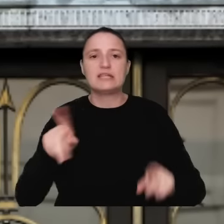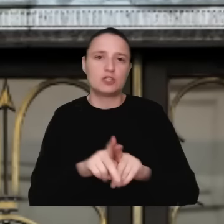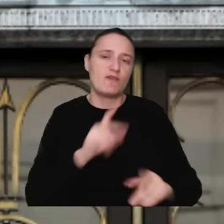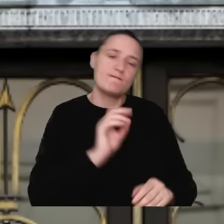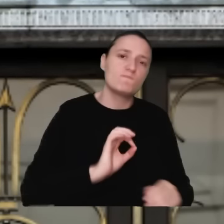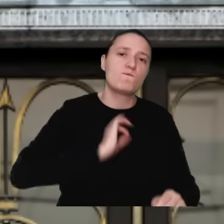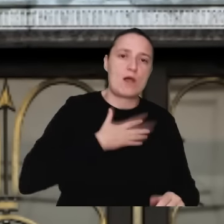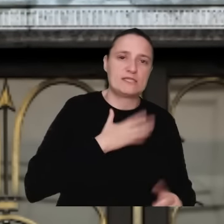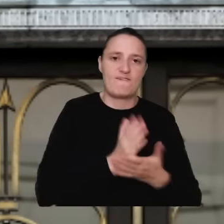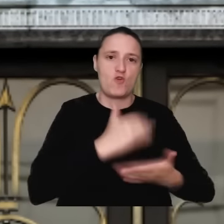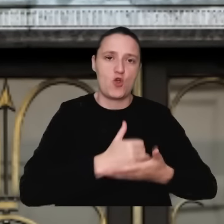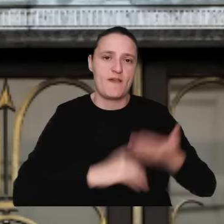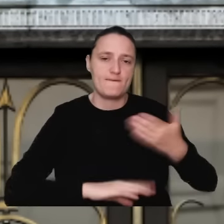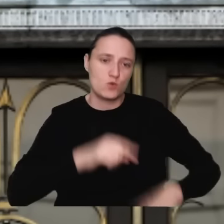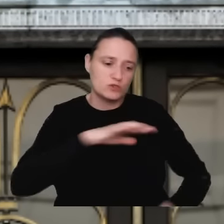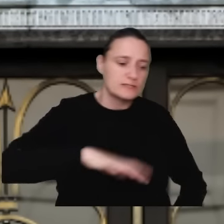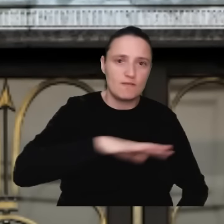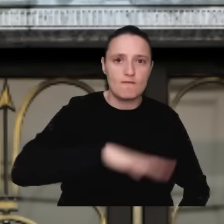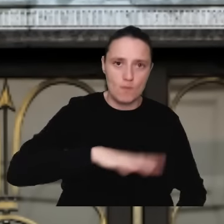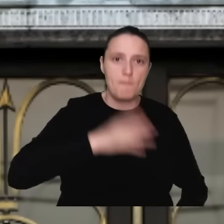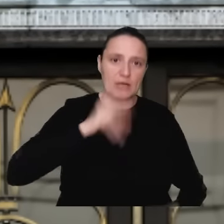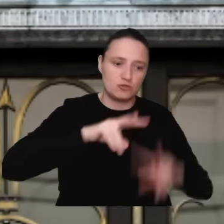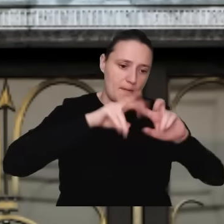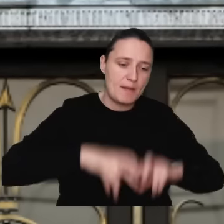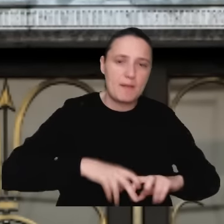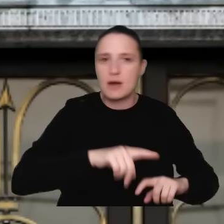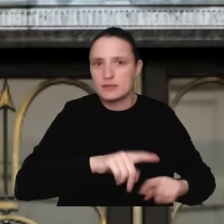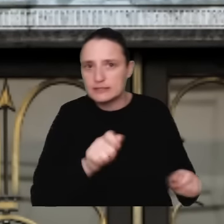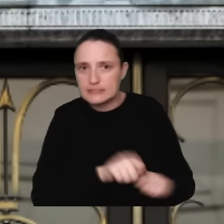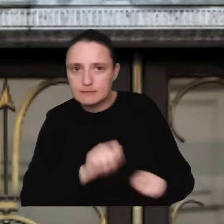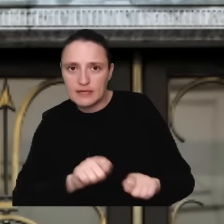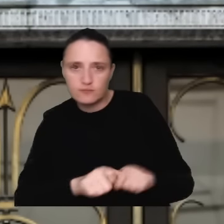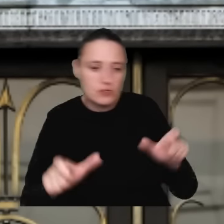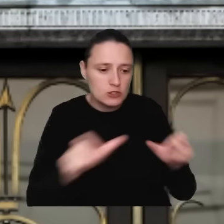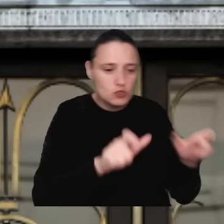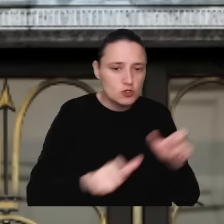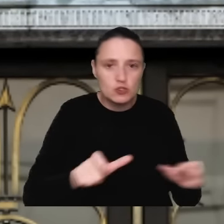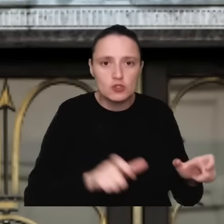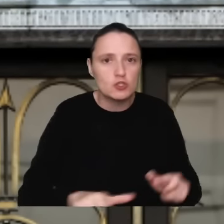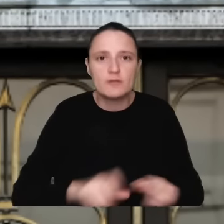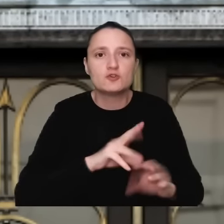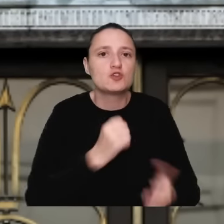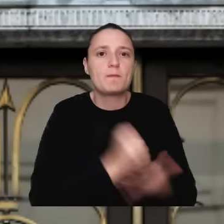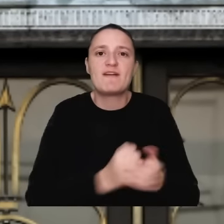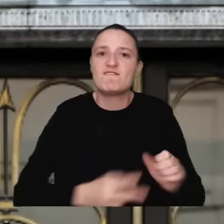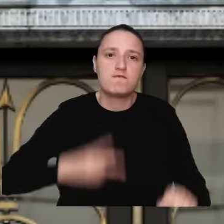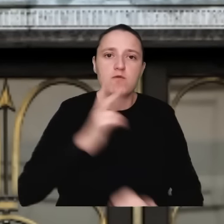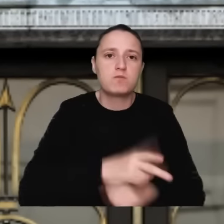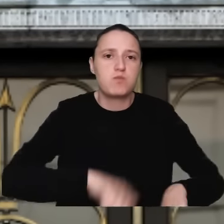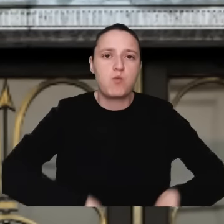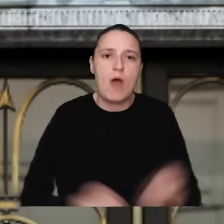szczególności za swoje własne województwo, więc te wszystkie nieprawidłowości, łamanie prawa